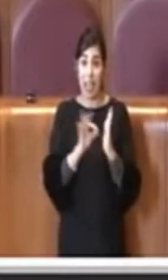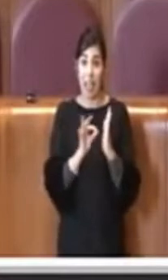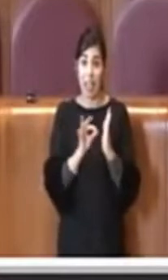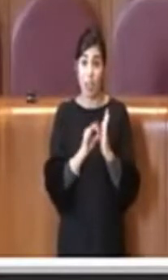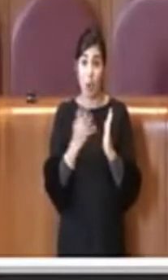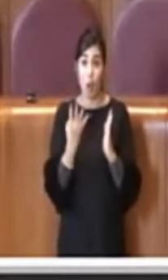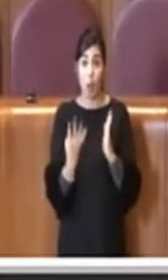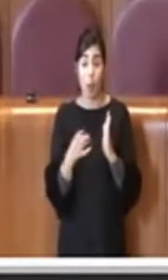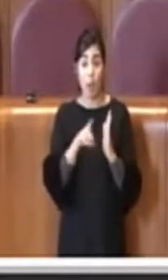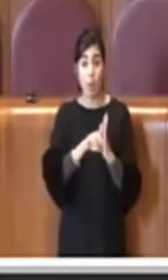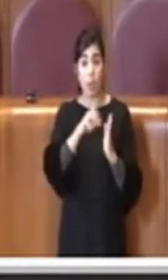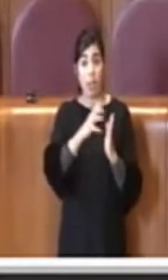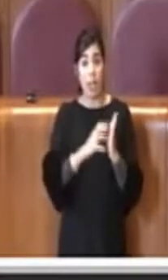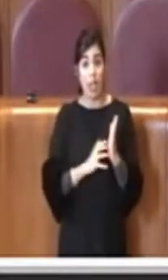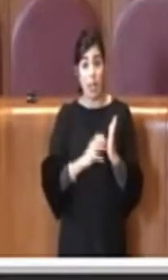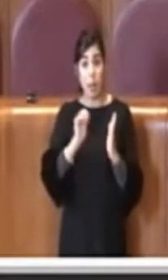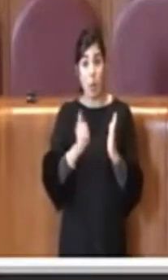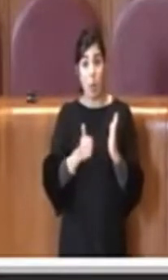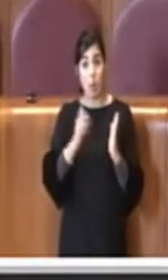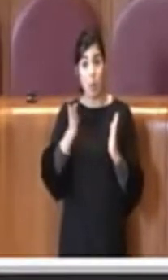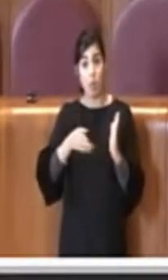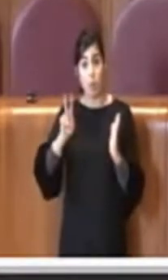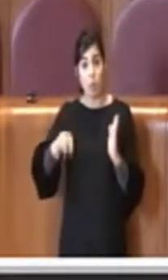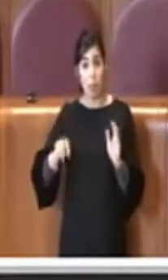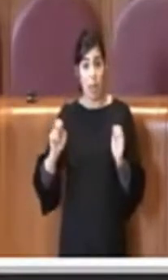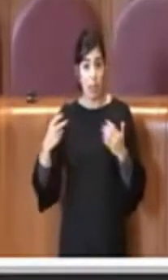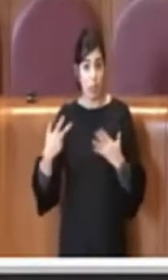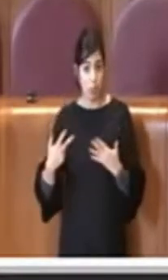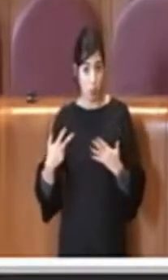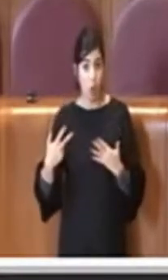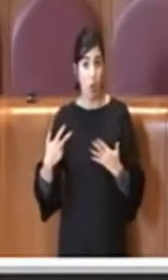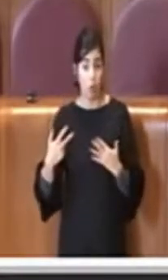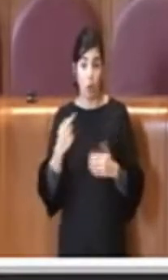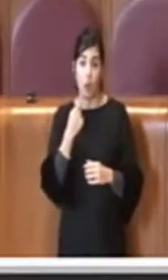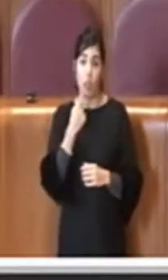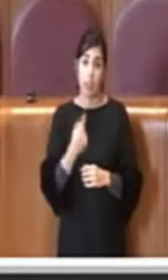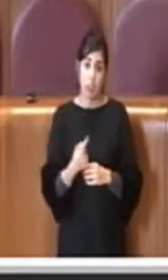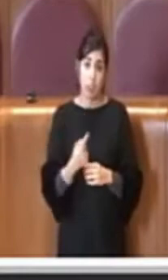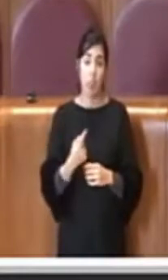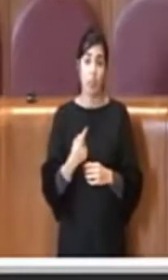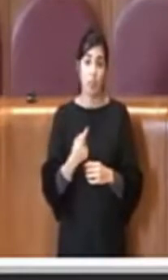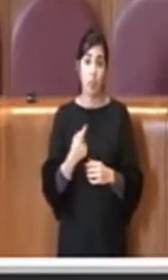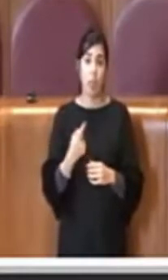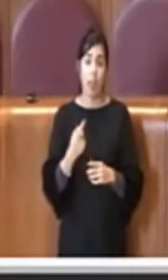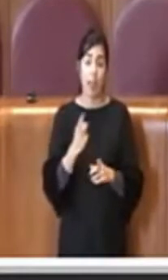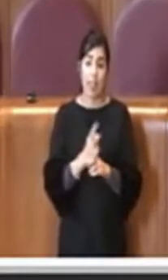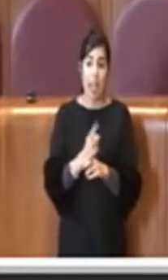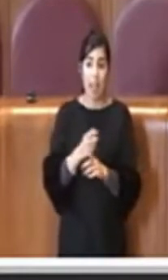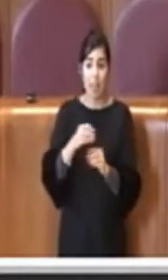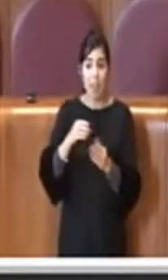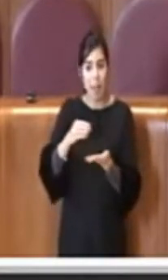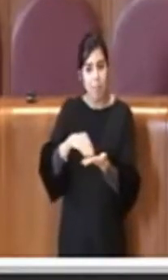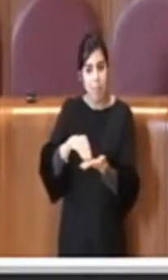della delibera 11 del 2018 prevedono la presenza di determinate